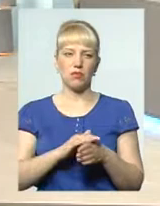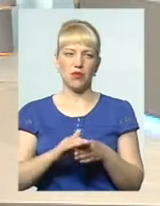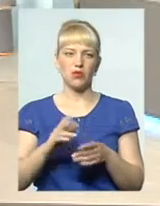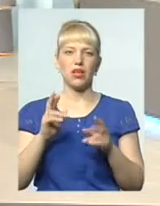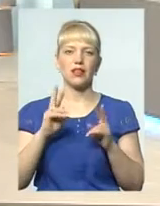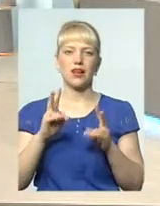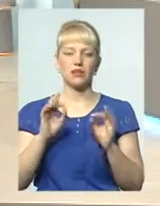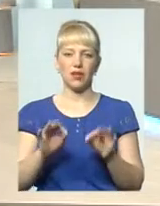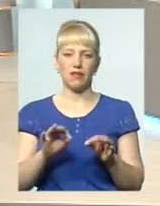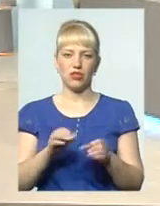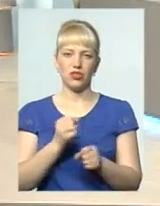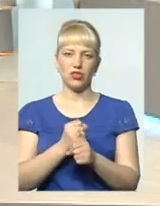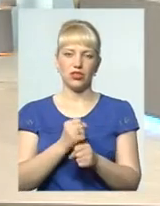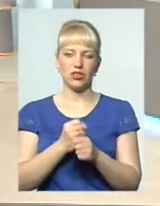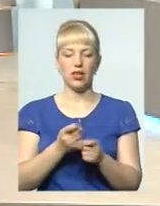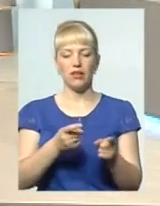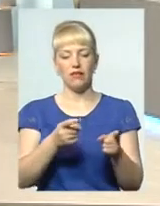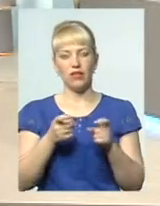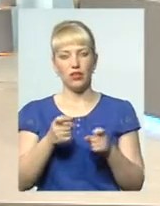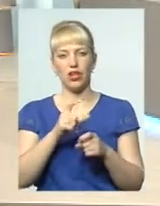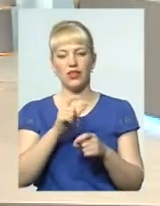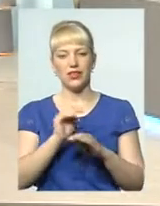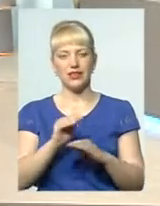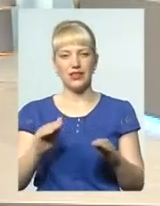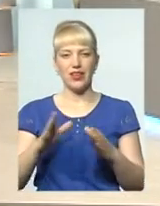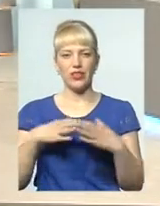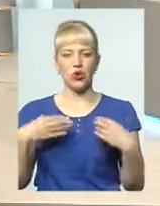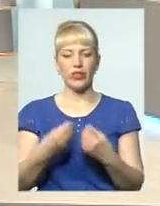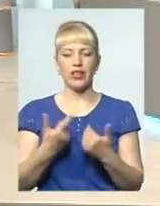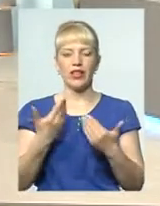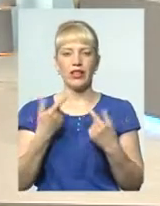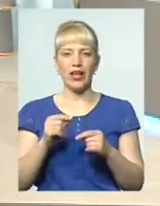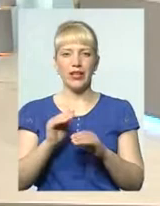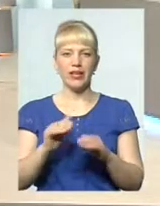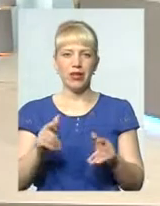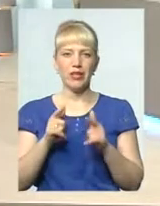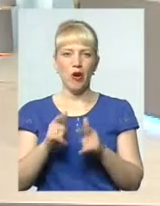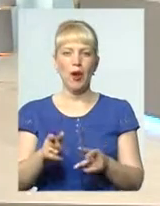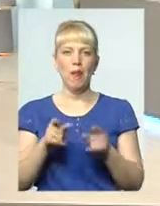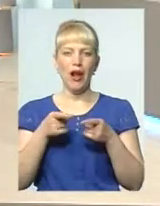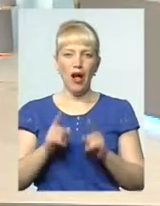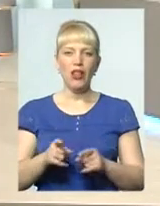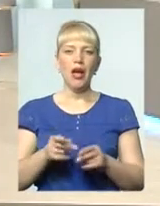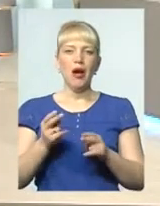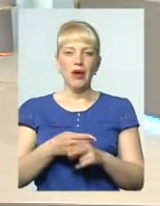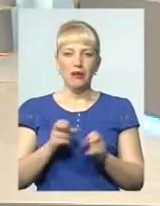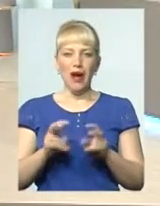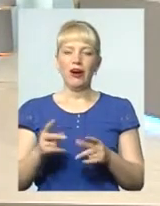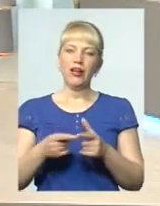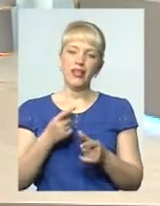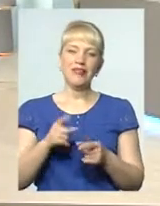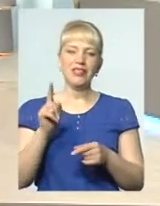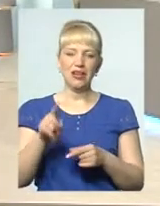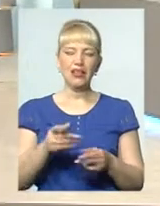все-таки, як правильно чинити, вилучати з родин дітей, де їм загрожує реальна небезпека, чи все-таки залишати і